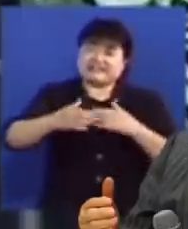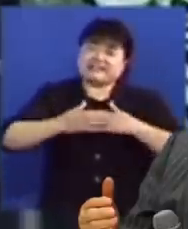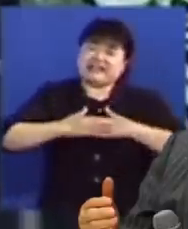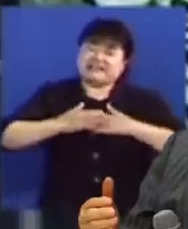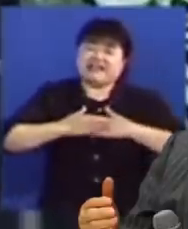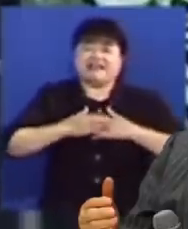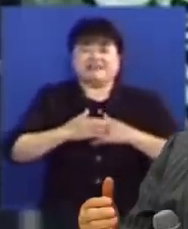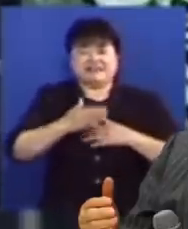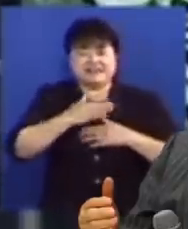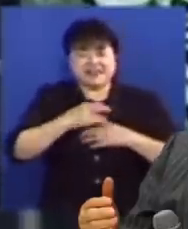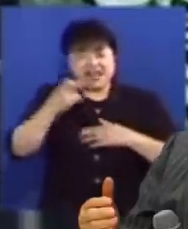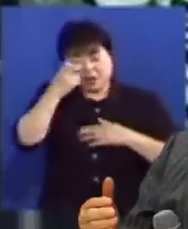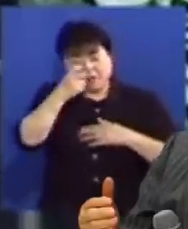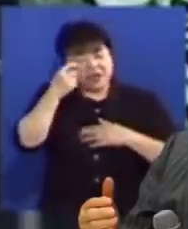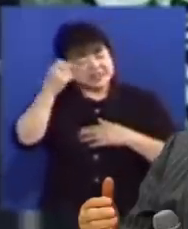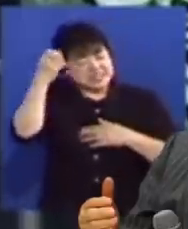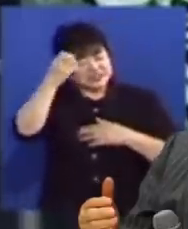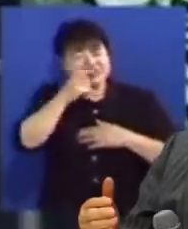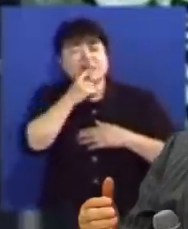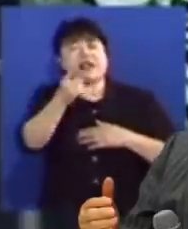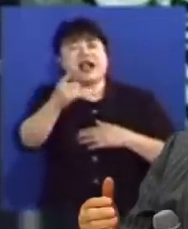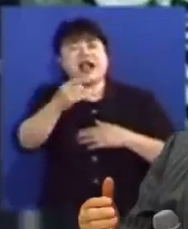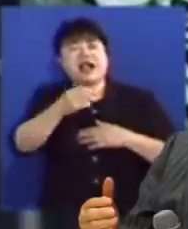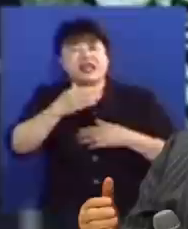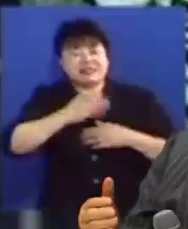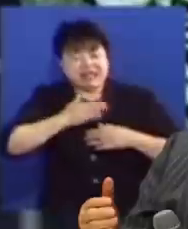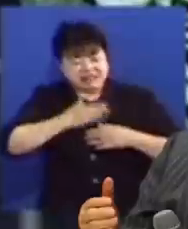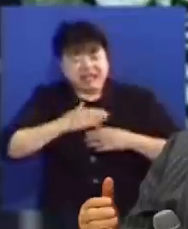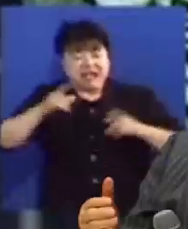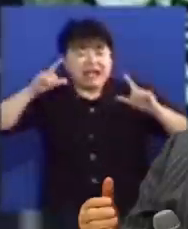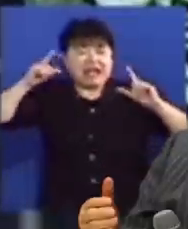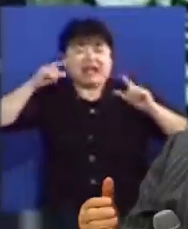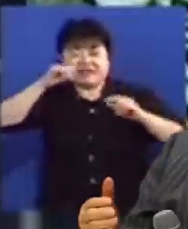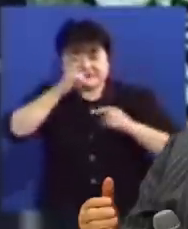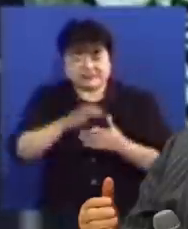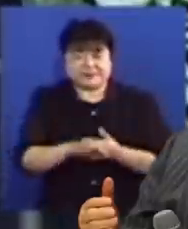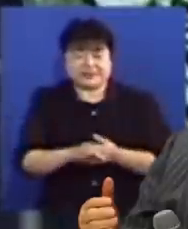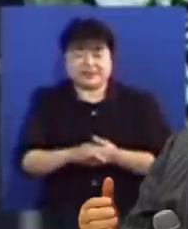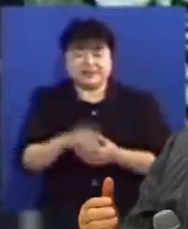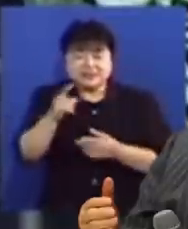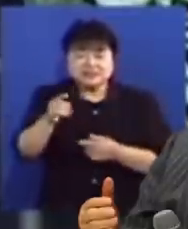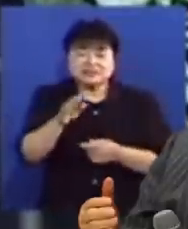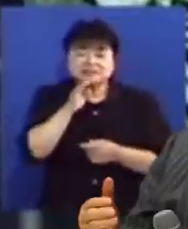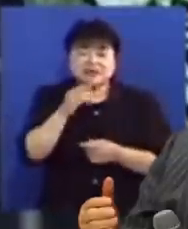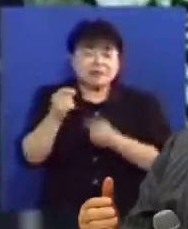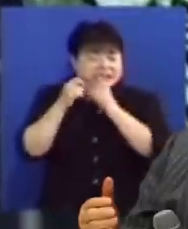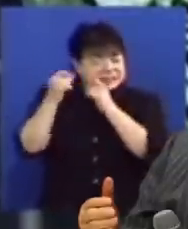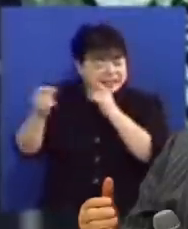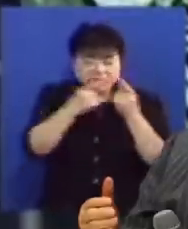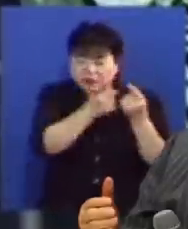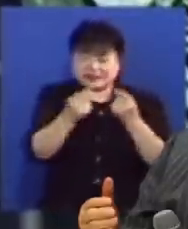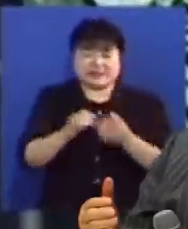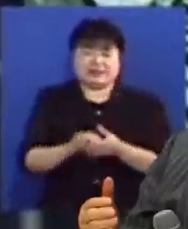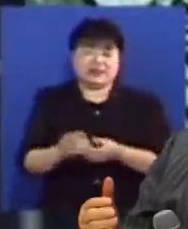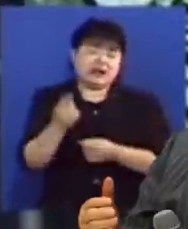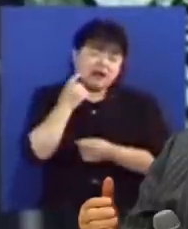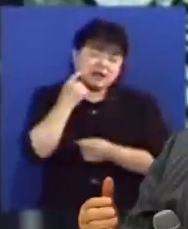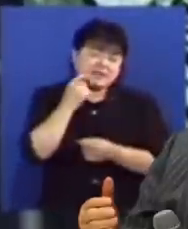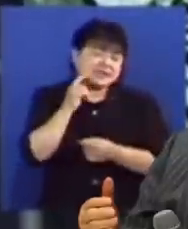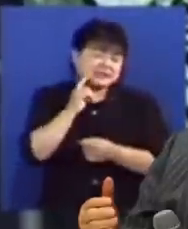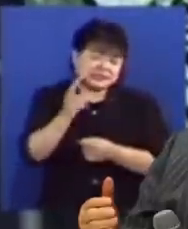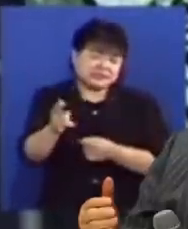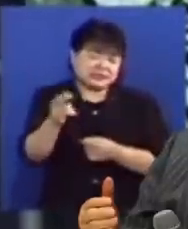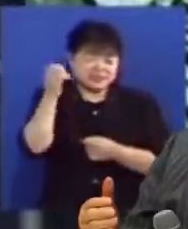자기가 보혜사다 자기를 자꾸 내세웁니다 여러분 이것은 전부 사기꾼입니다 거짓말장입니다